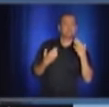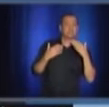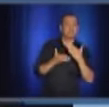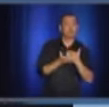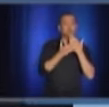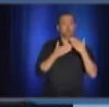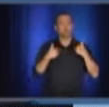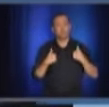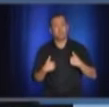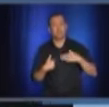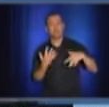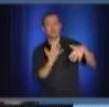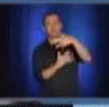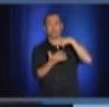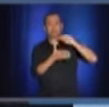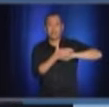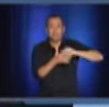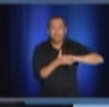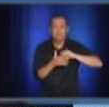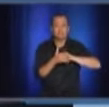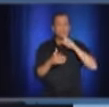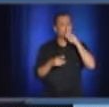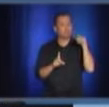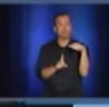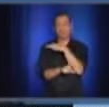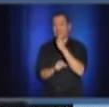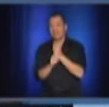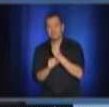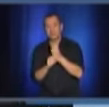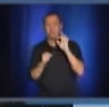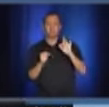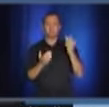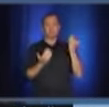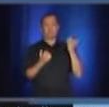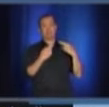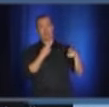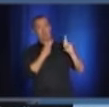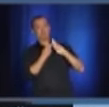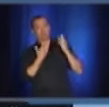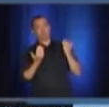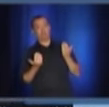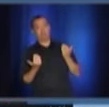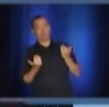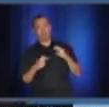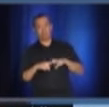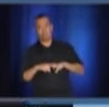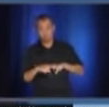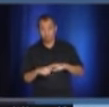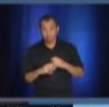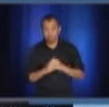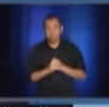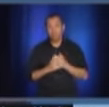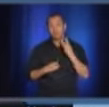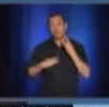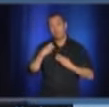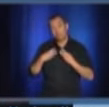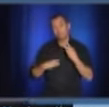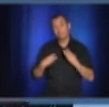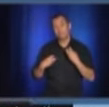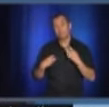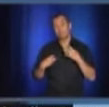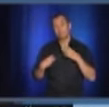problème un petit peu chronique, un peu plus systémique dans notre système actuellement. Il peut manquer de ressources humaines, mais c'est quelque chose qu'on va